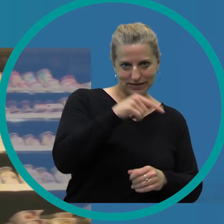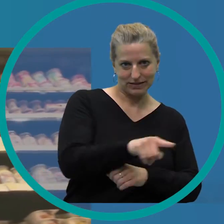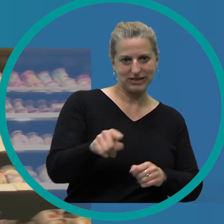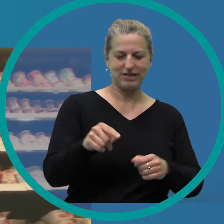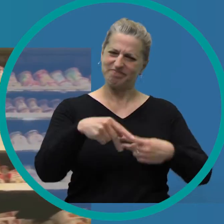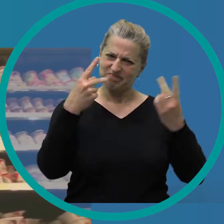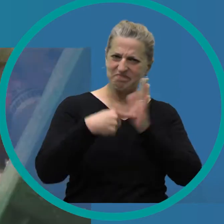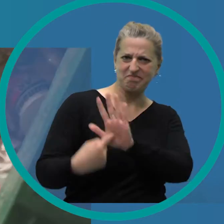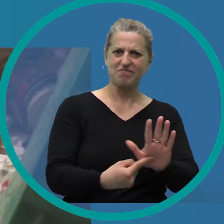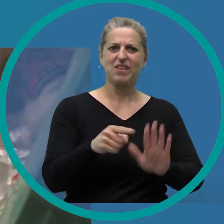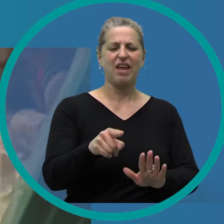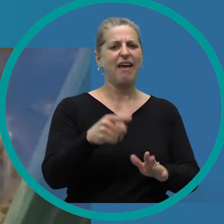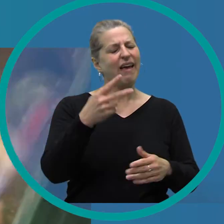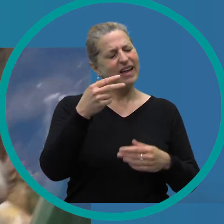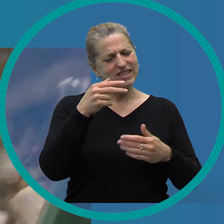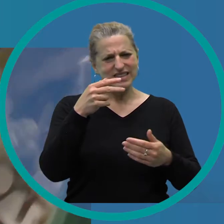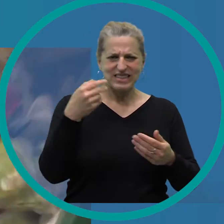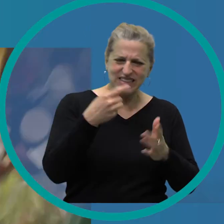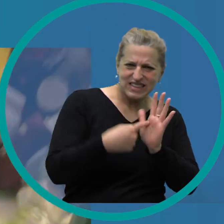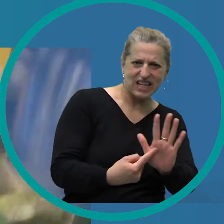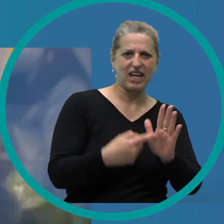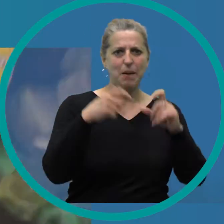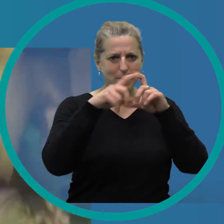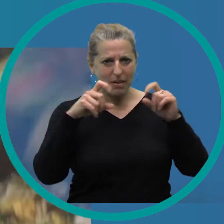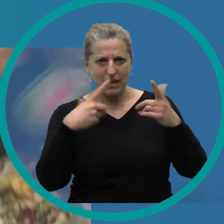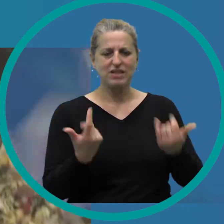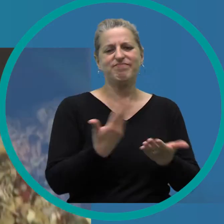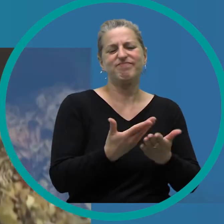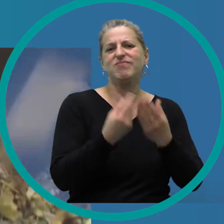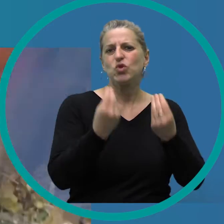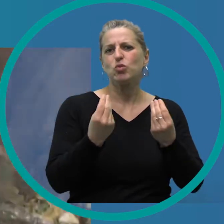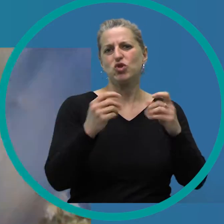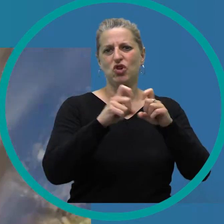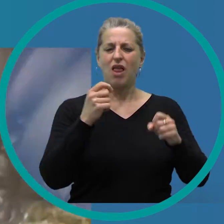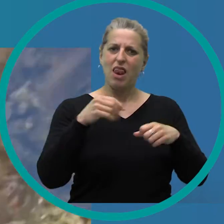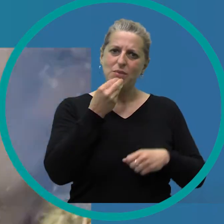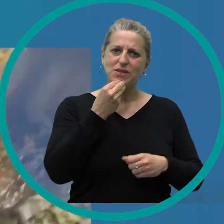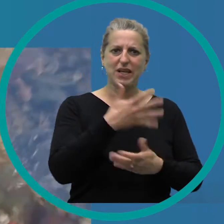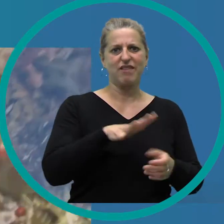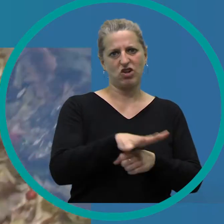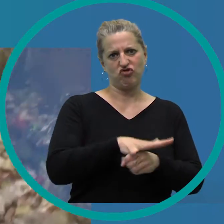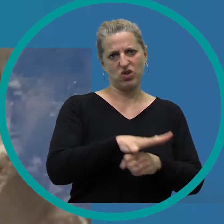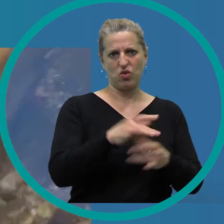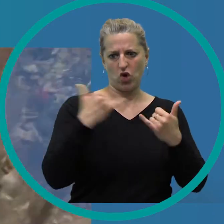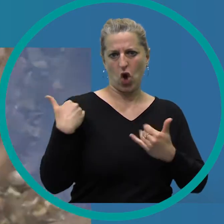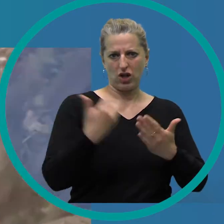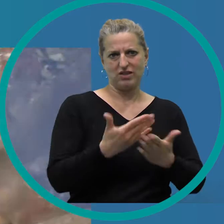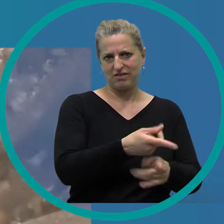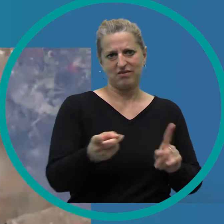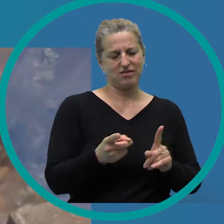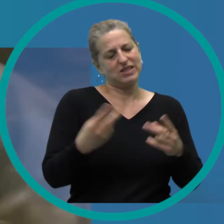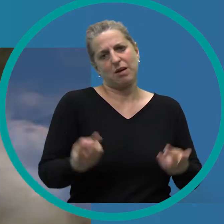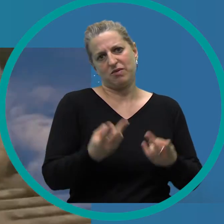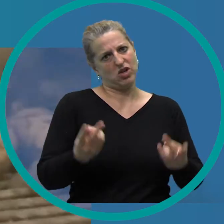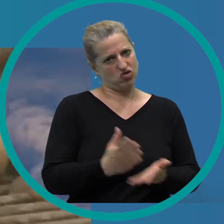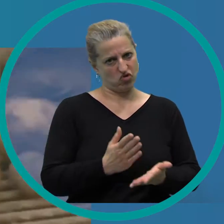hässlichen Bilder an die Öffentlichkeit gebracht hat, weiß jeder, dass Lebensmittelverschwendung in der Konsumgesellschaft von heute ganz selbstverständlich